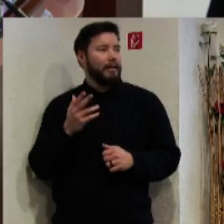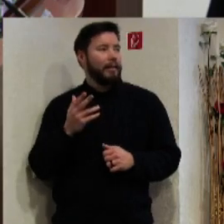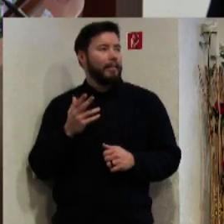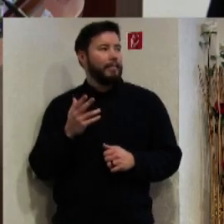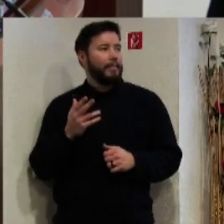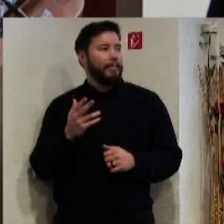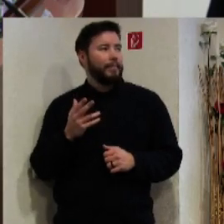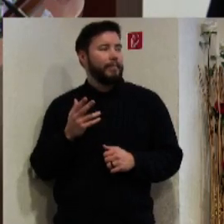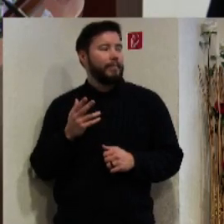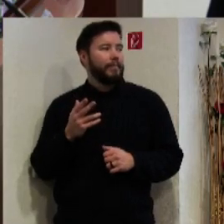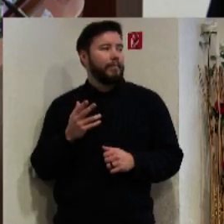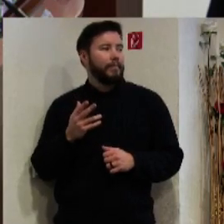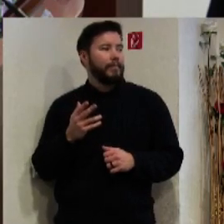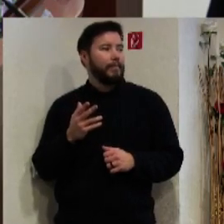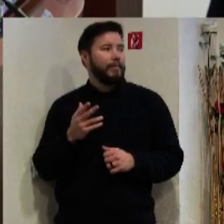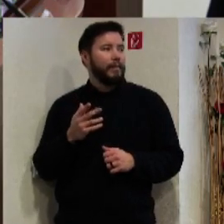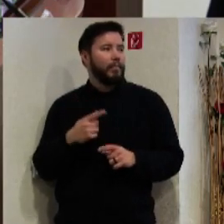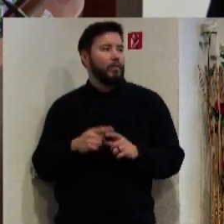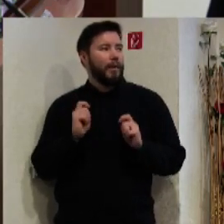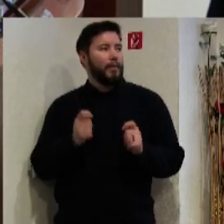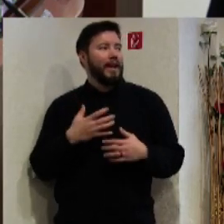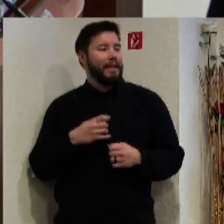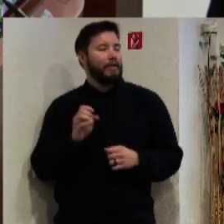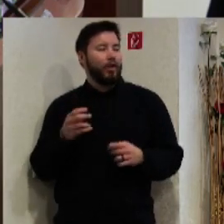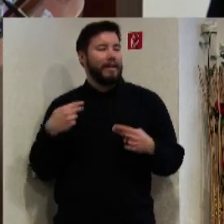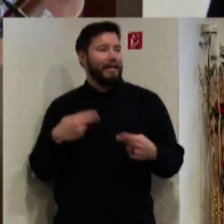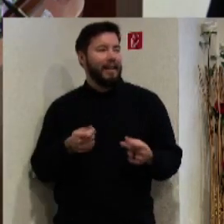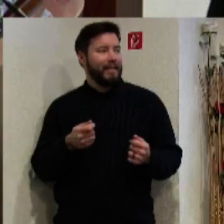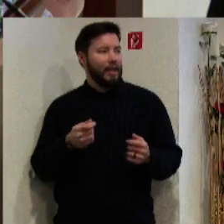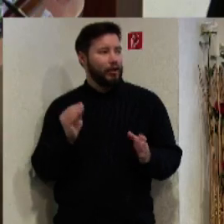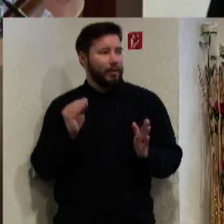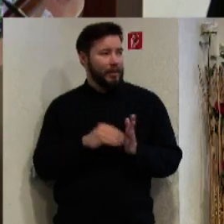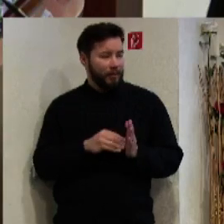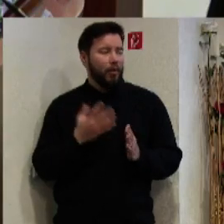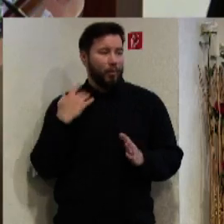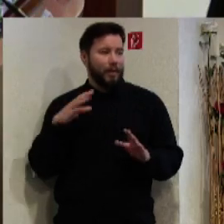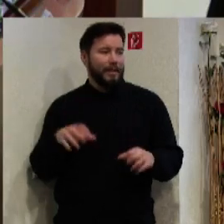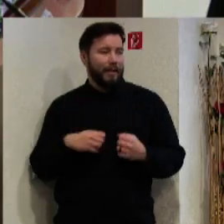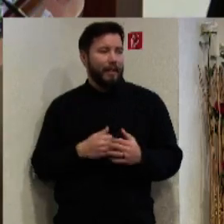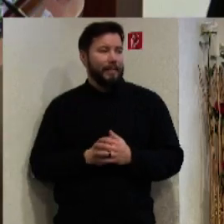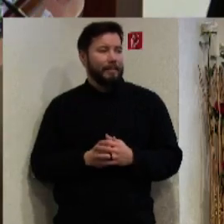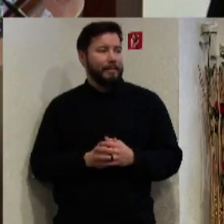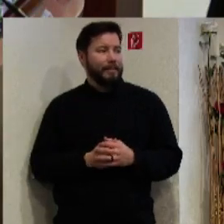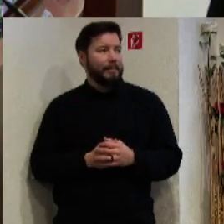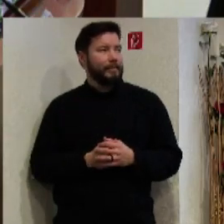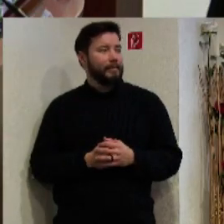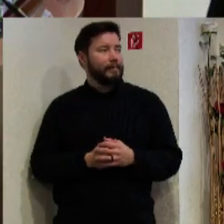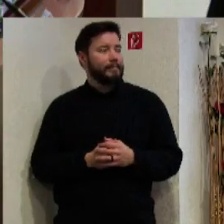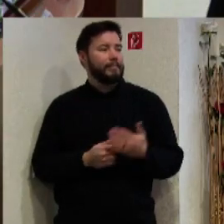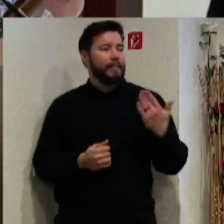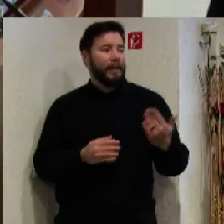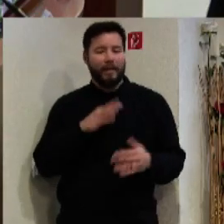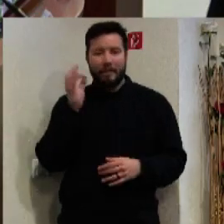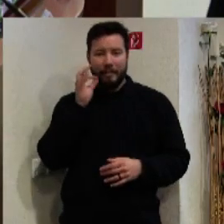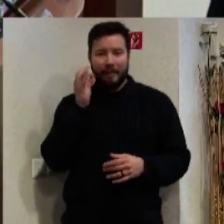návrhu o nenávratný finančný príspevok v rámci OPI sme schválili. Ďakujeme